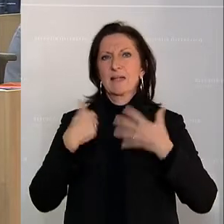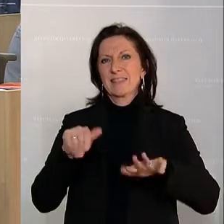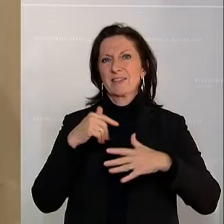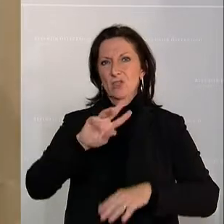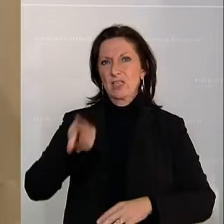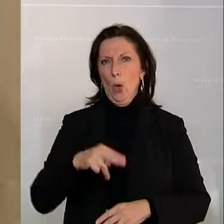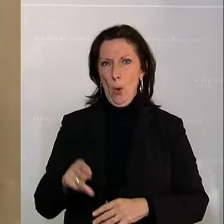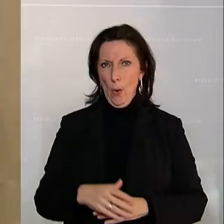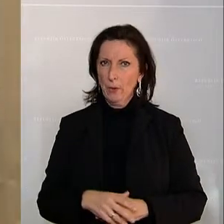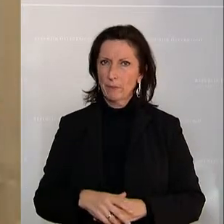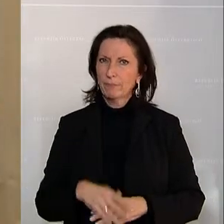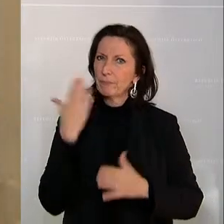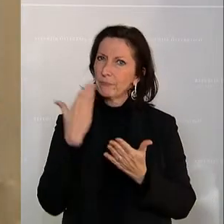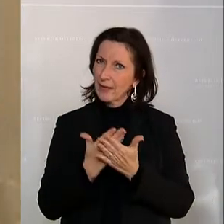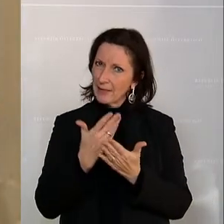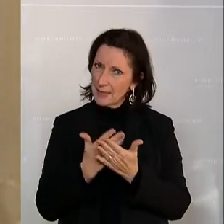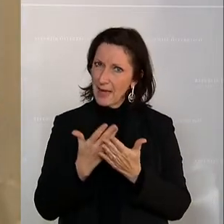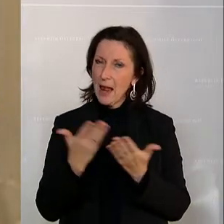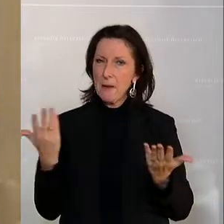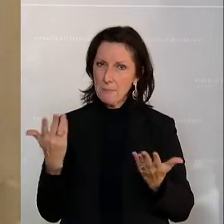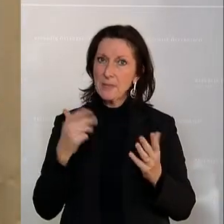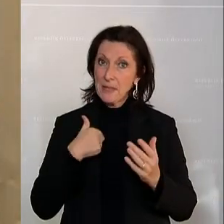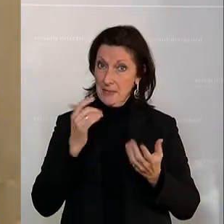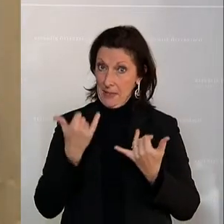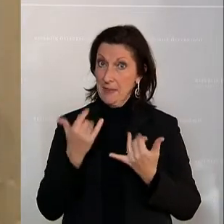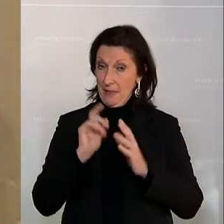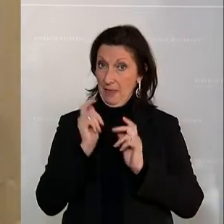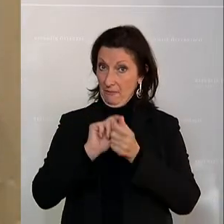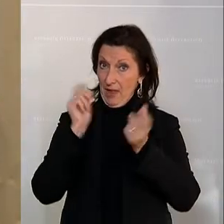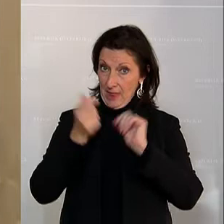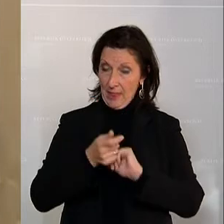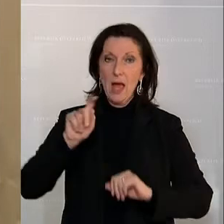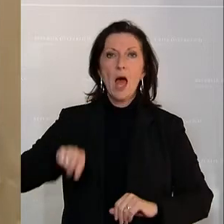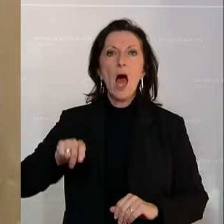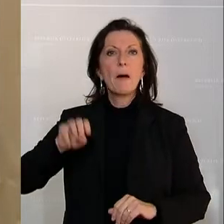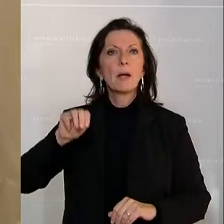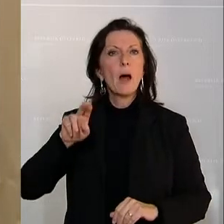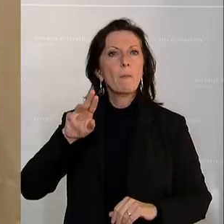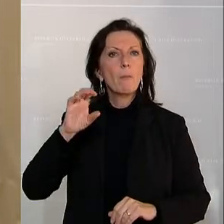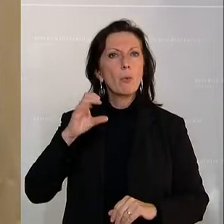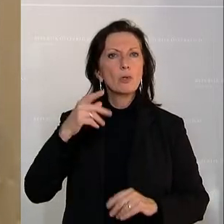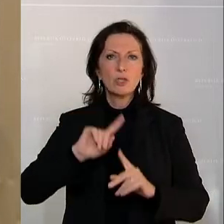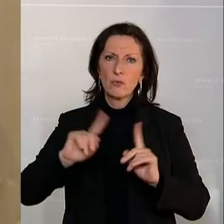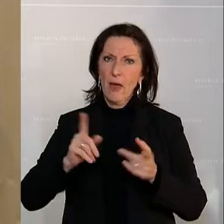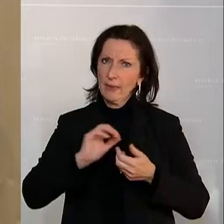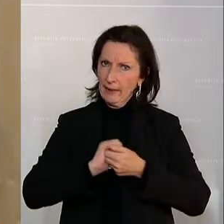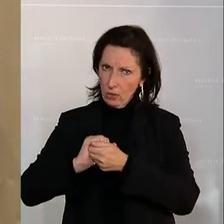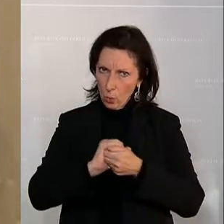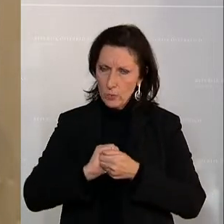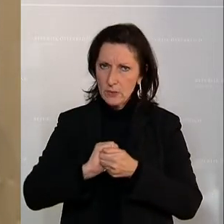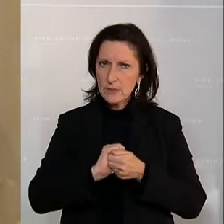beschließen. Ich stelle daher folgenden Abänderungsantrag der Abgeordneten Muchitsch, Genossinnen und Genossen, gemäß